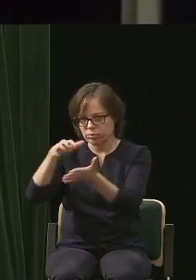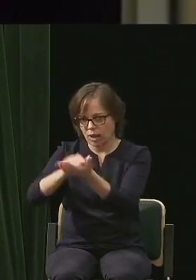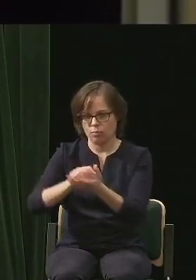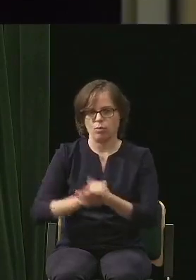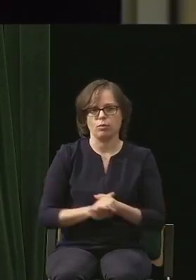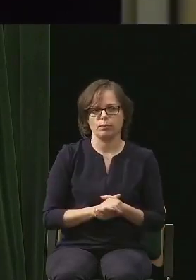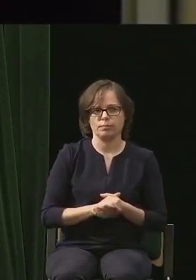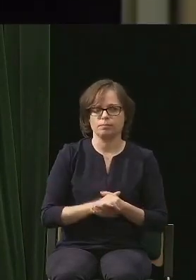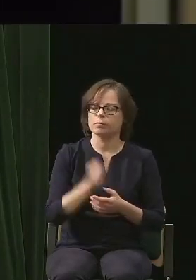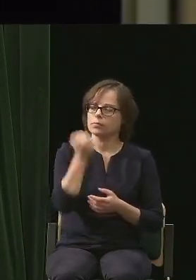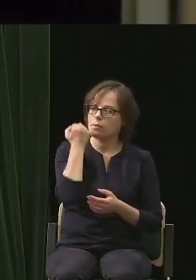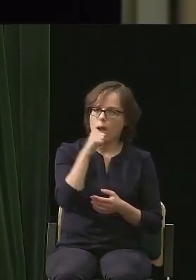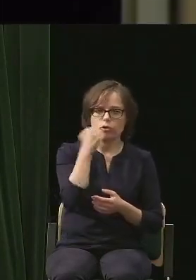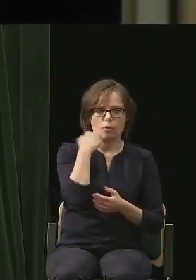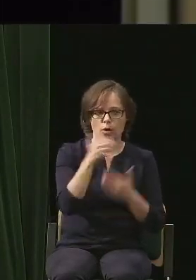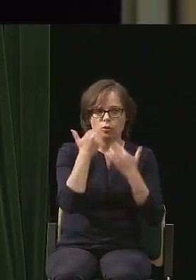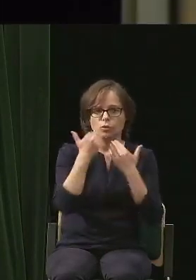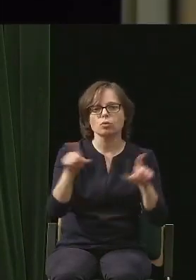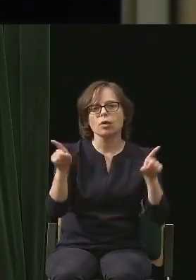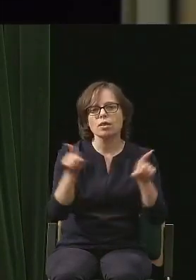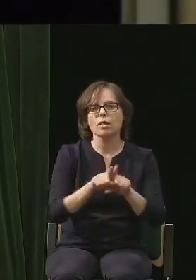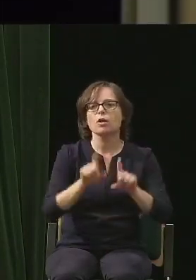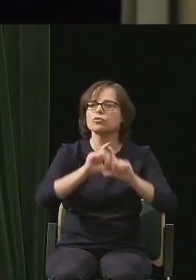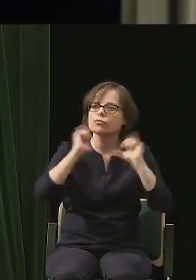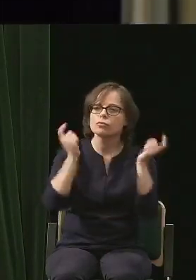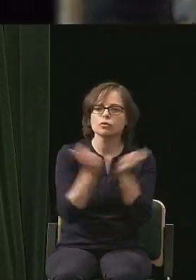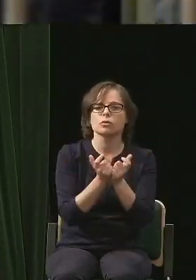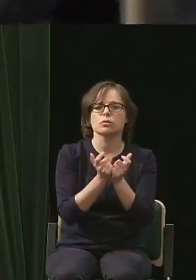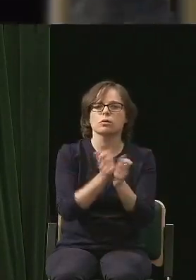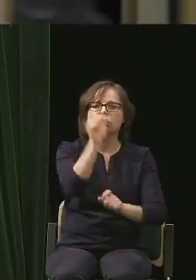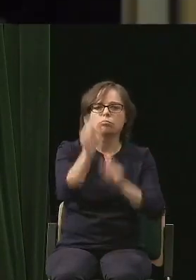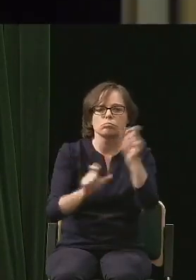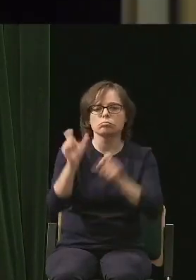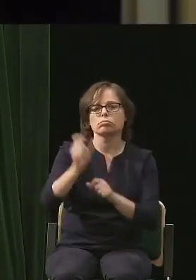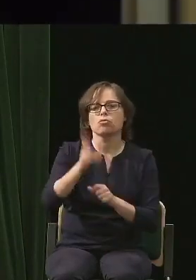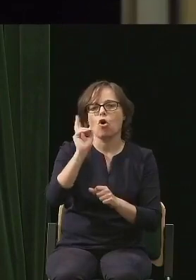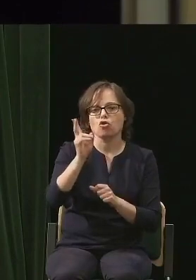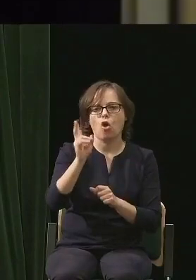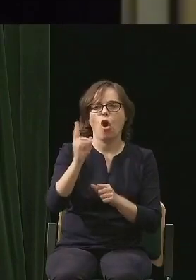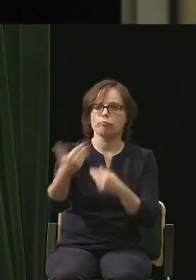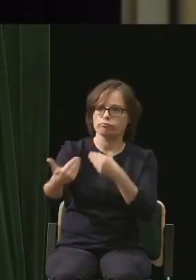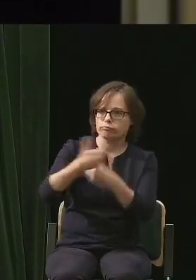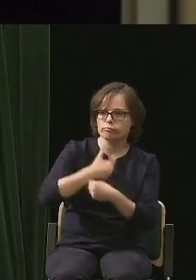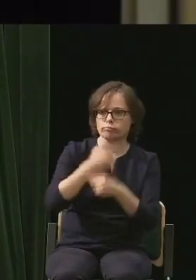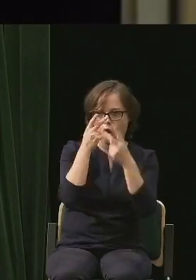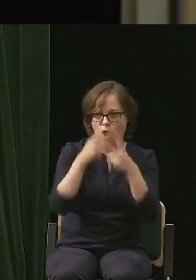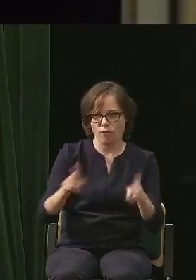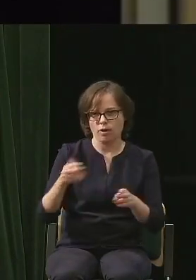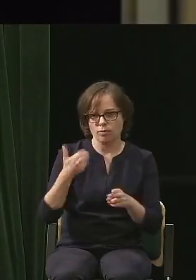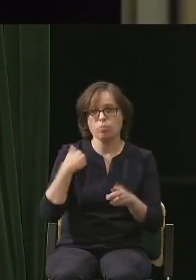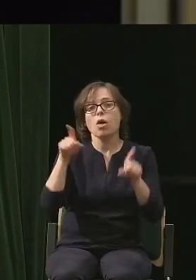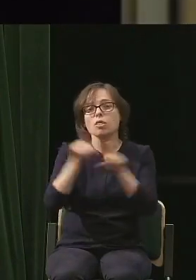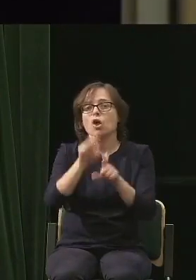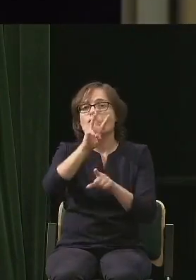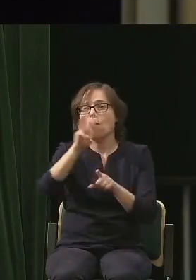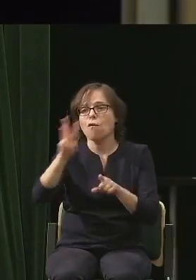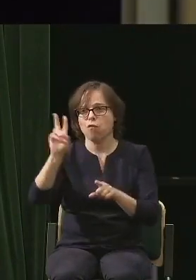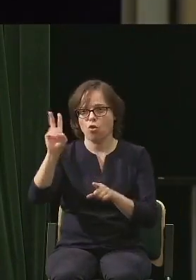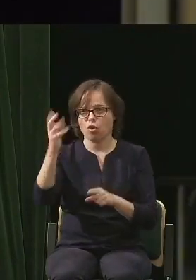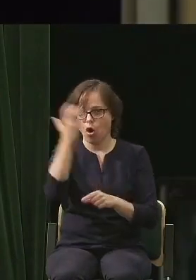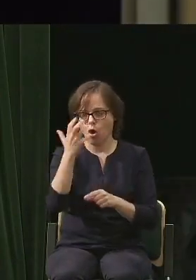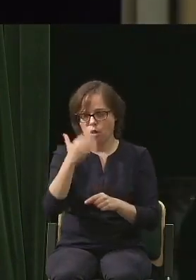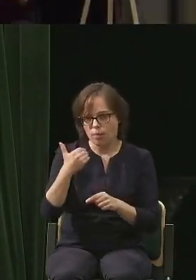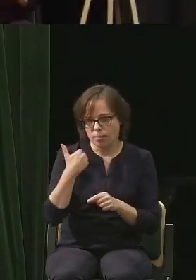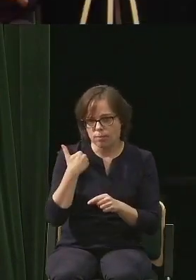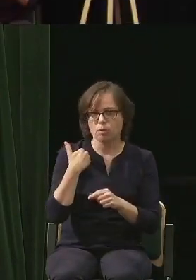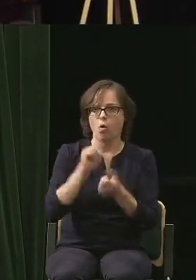Bardzo, bardzo dziękuję również wszystkim tym osobom, którzy nas odwiedzili na stronie internetowej, przyszli